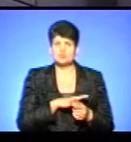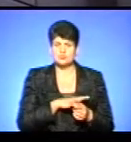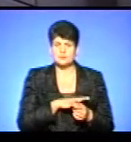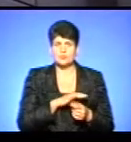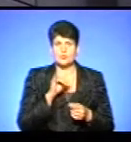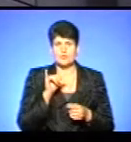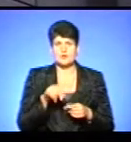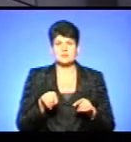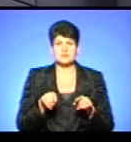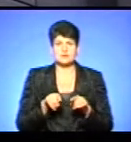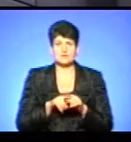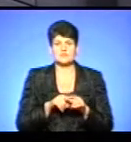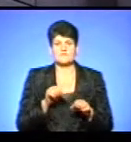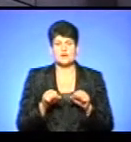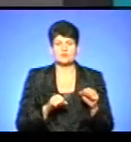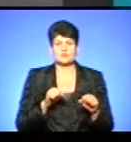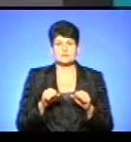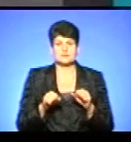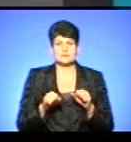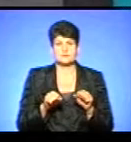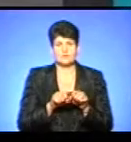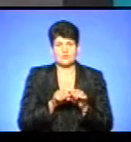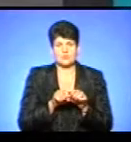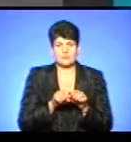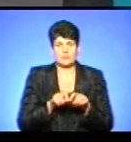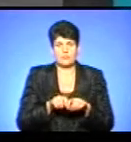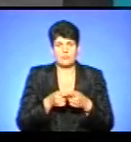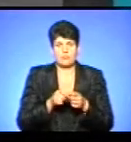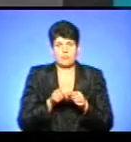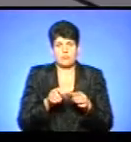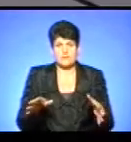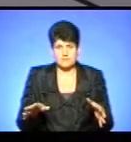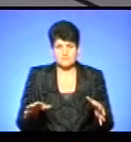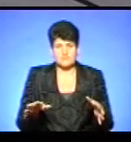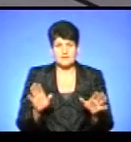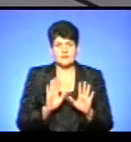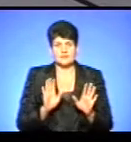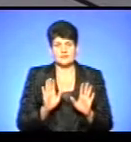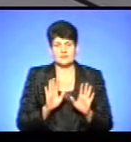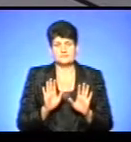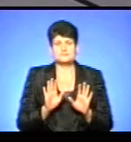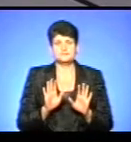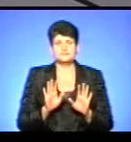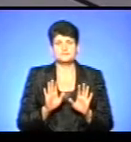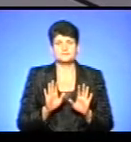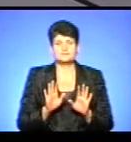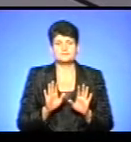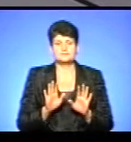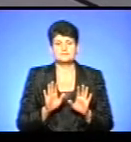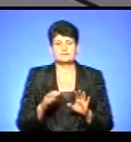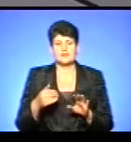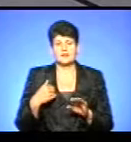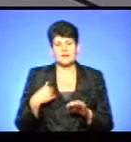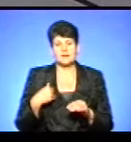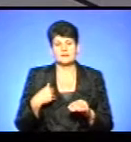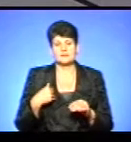у вас також велосипед на ходу розвалився, майже так? не то, що розвалився, а я приклав,